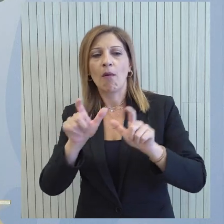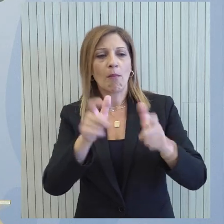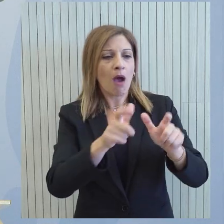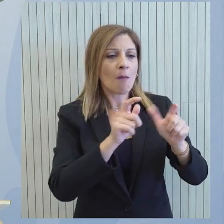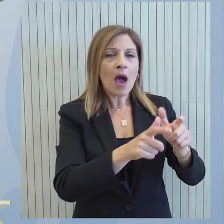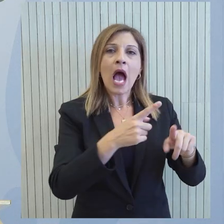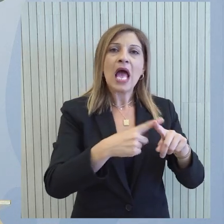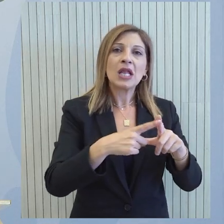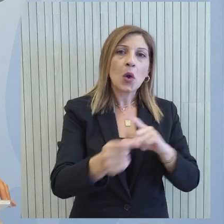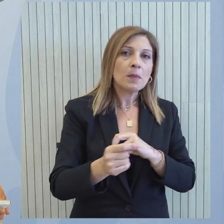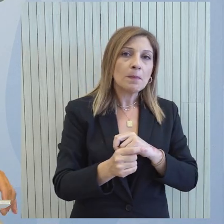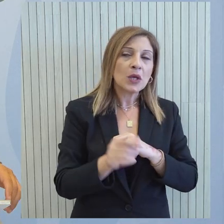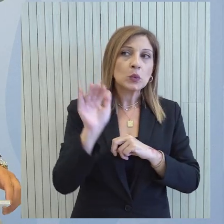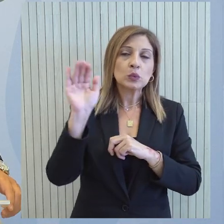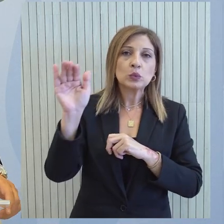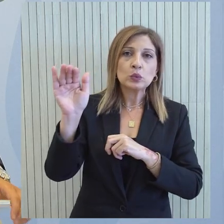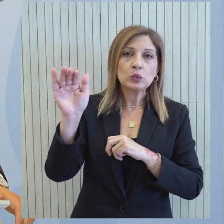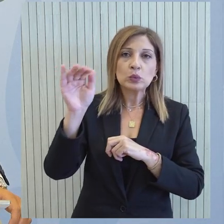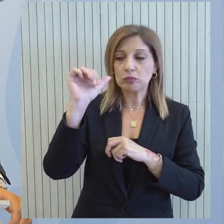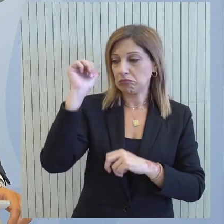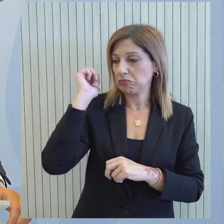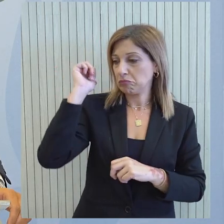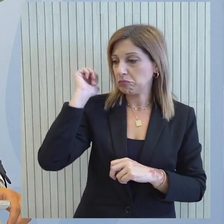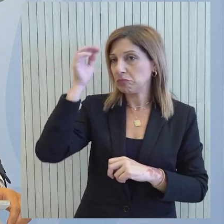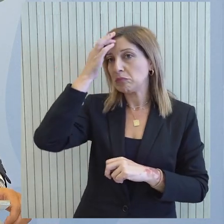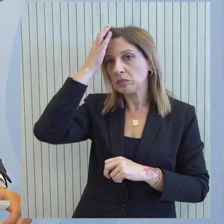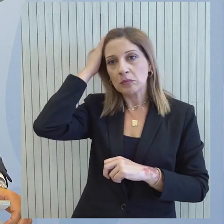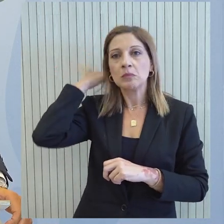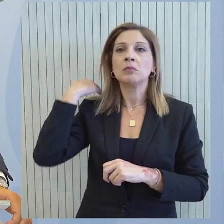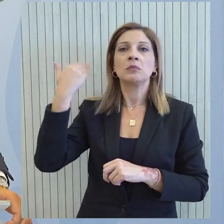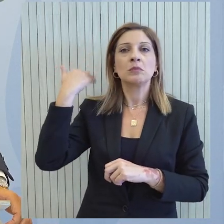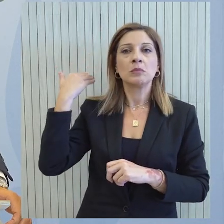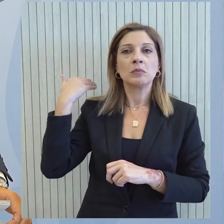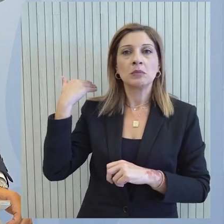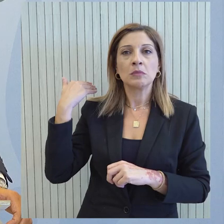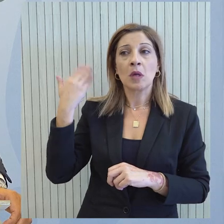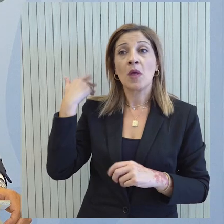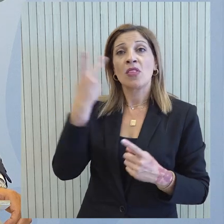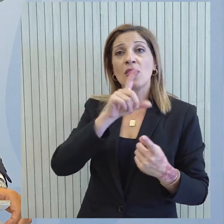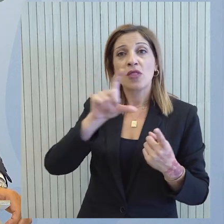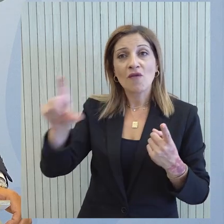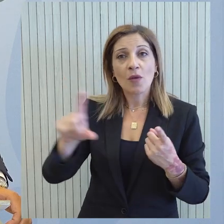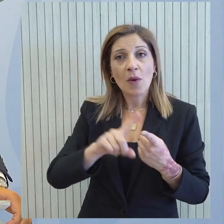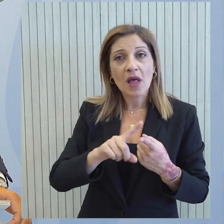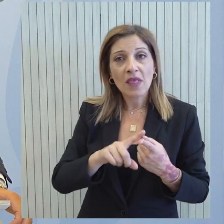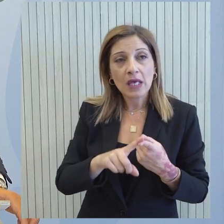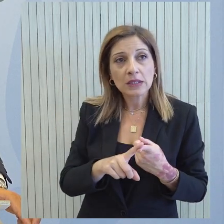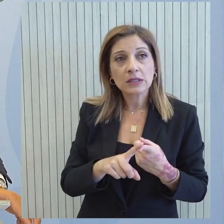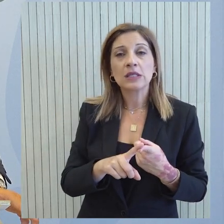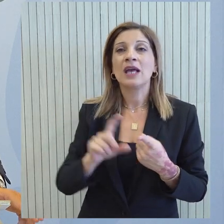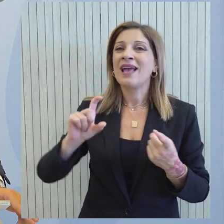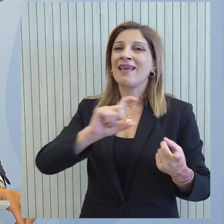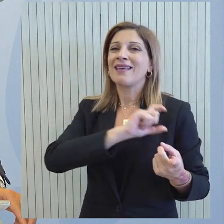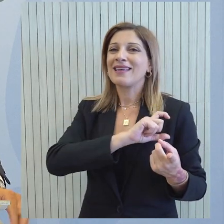στα οδοκράμματα είχαμε οδεύτες το μία περίπτωση είχαμε και πριν δύο εβδομάδες δεν επέταξαν την